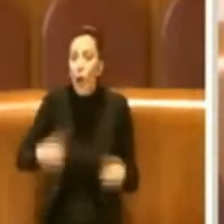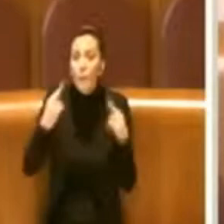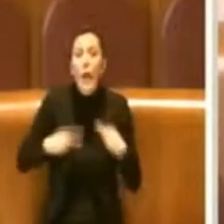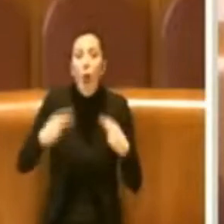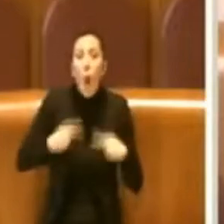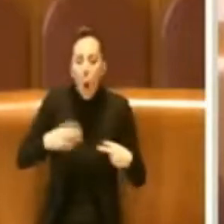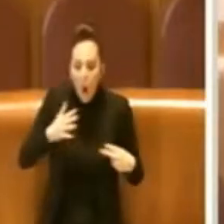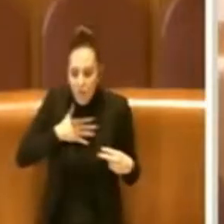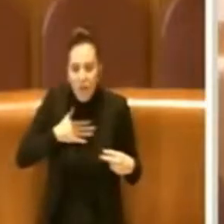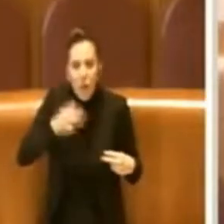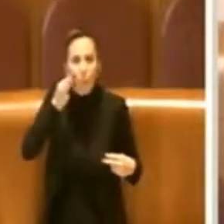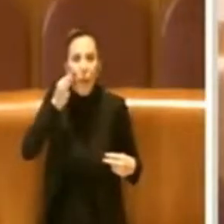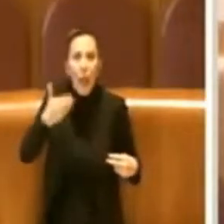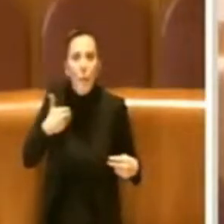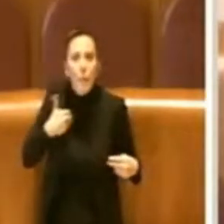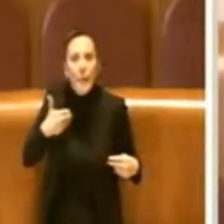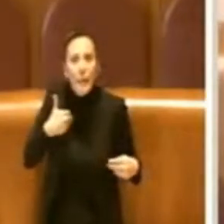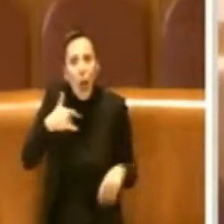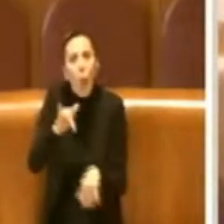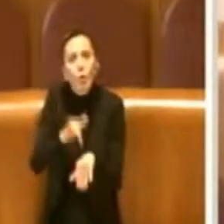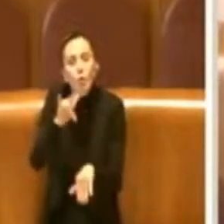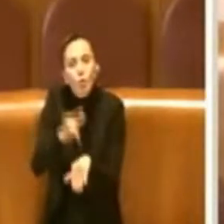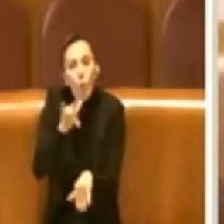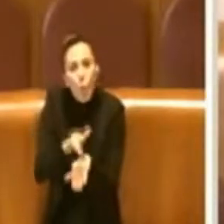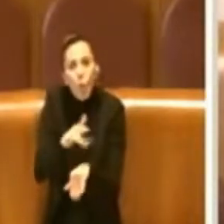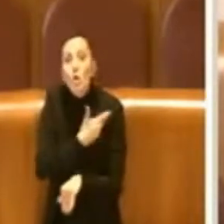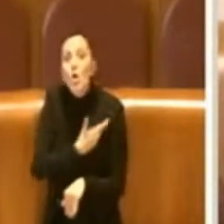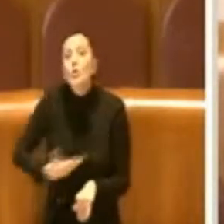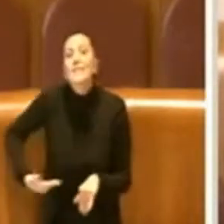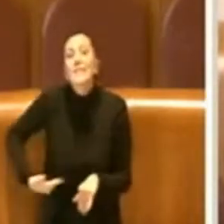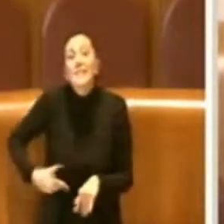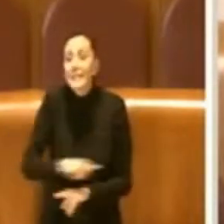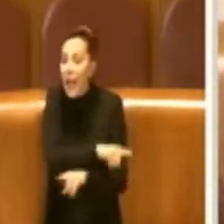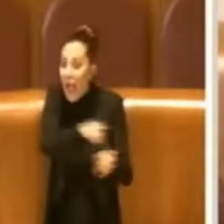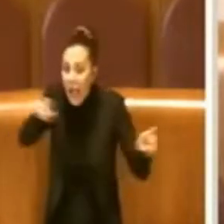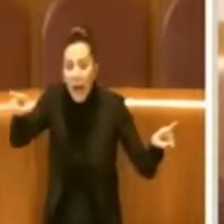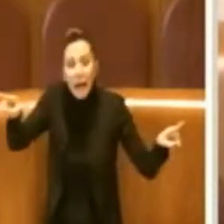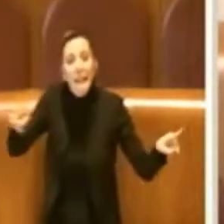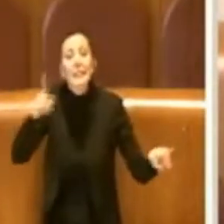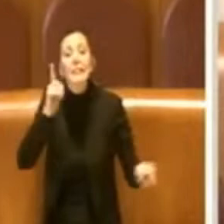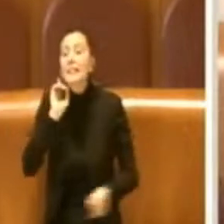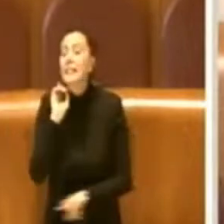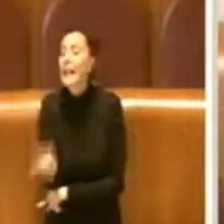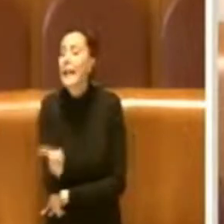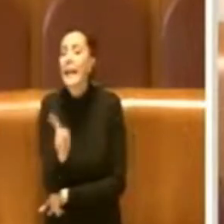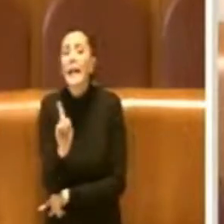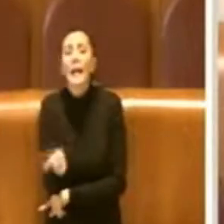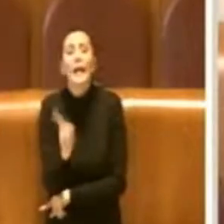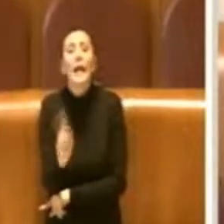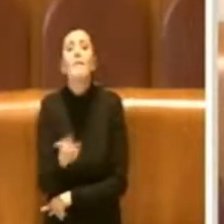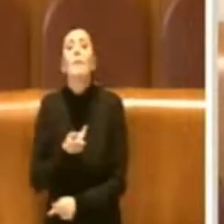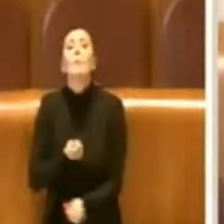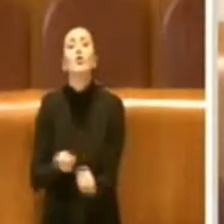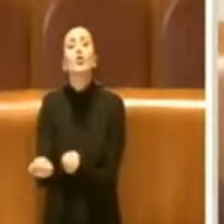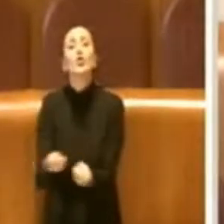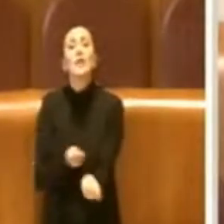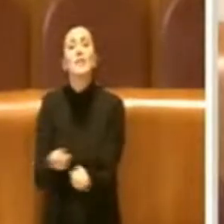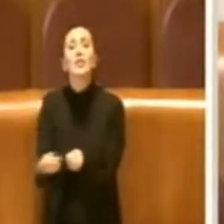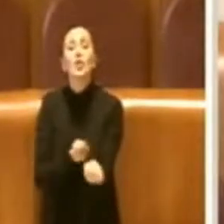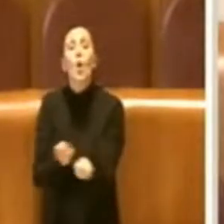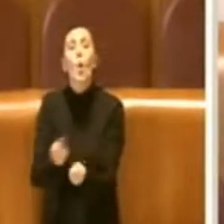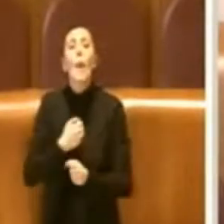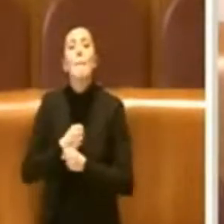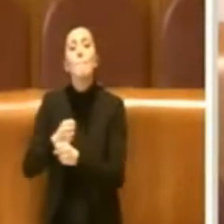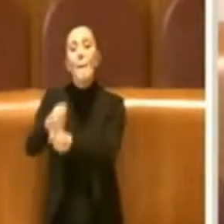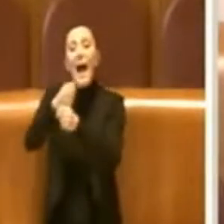e perché c'è bisogno comunque che i consiglieri abbiano una gestione del mandato